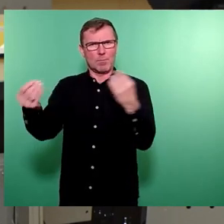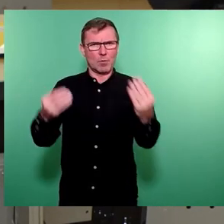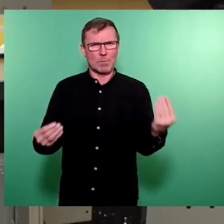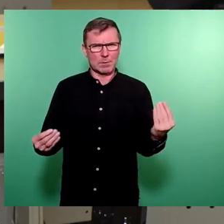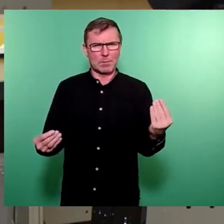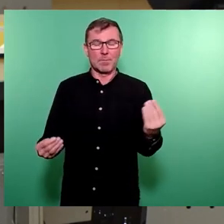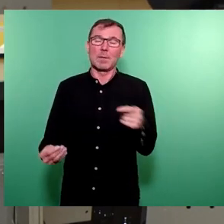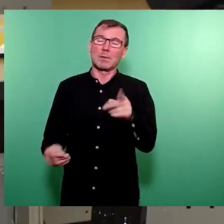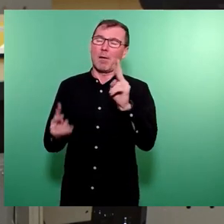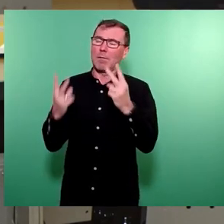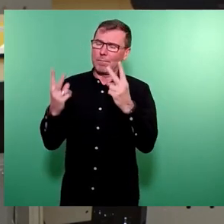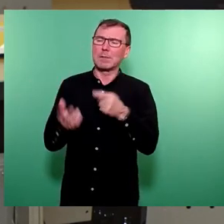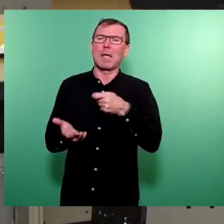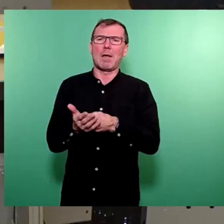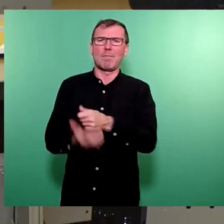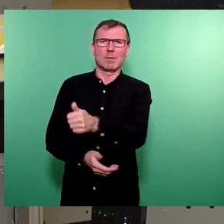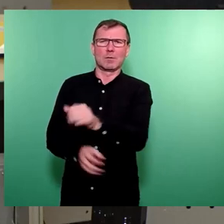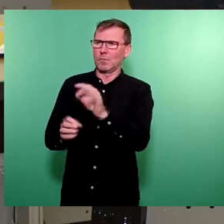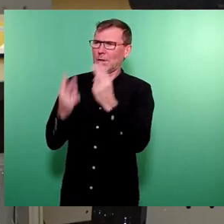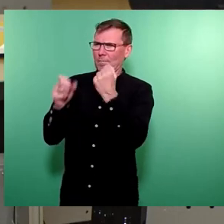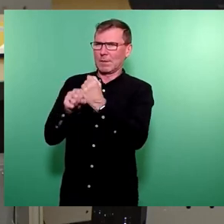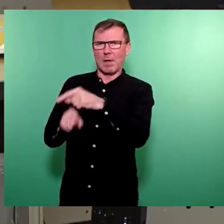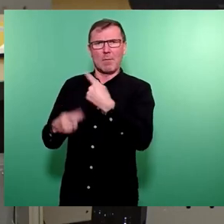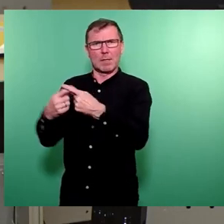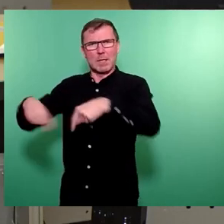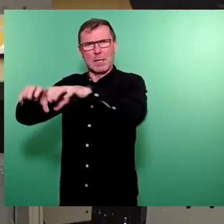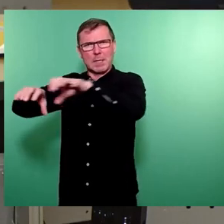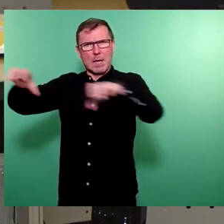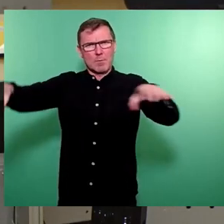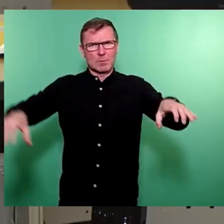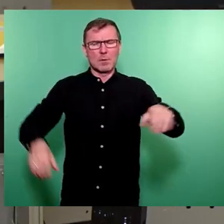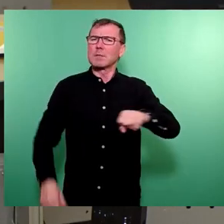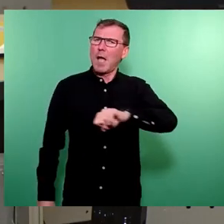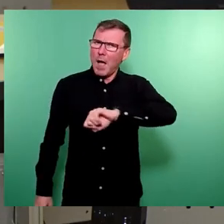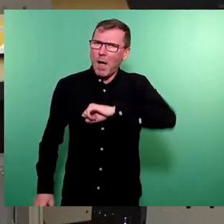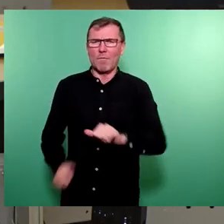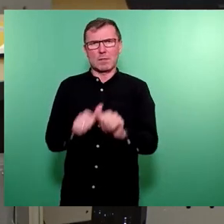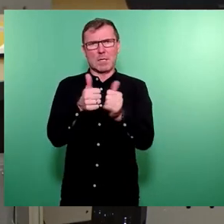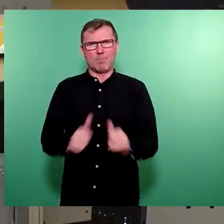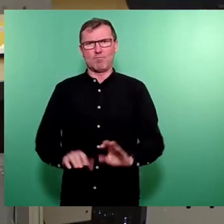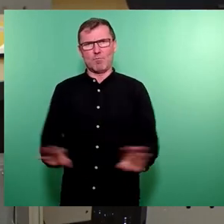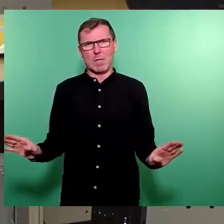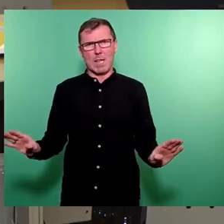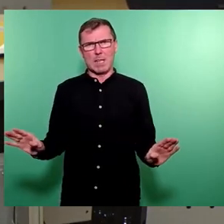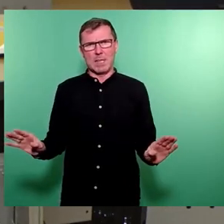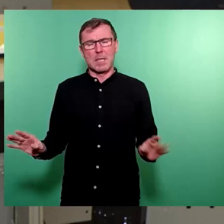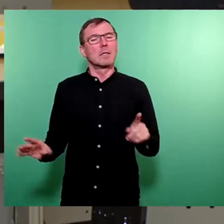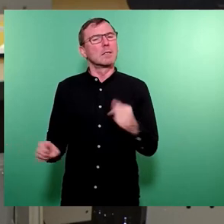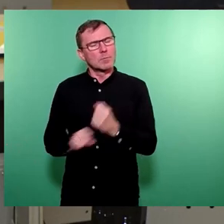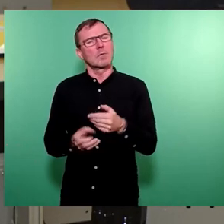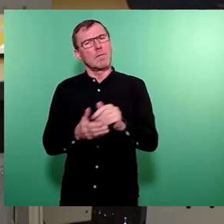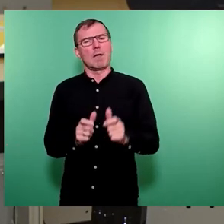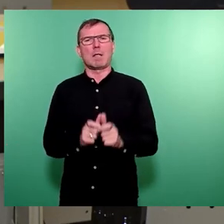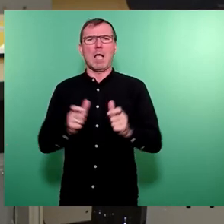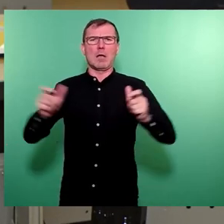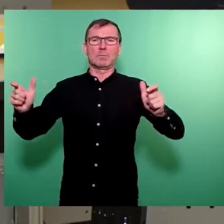wichtige Wertschätzung für diese wichtige Arbeit, die diese Gremien leisten. Das ist ein Erfolgsmodell und das sollten wir weiter ausbauen. Und ich